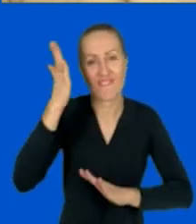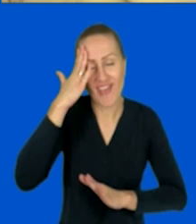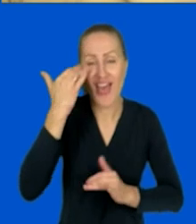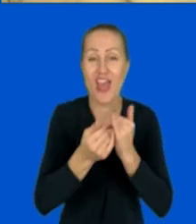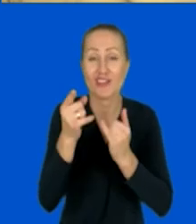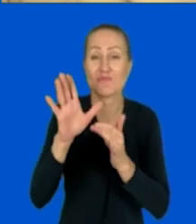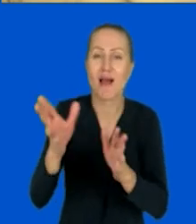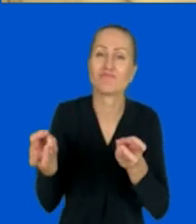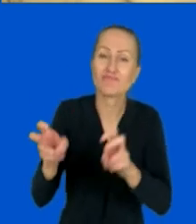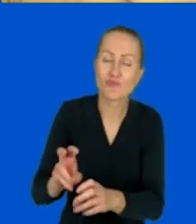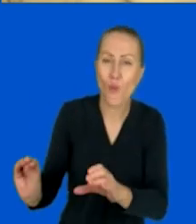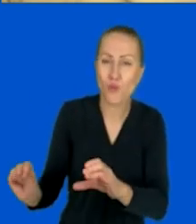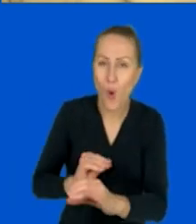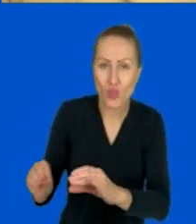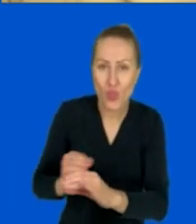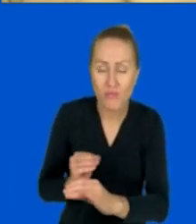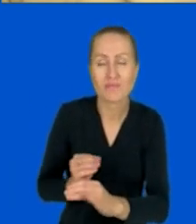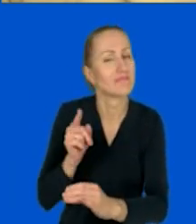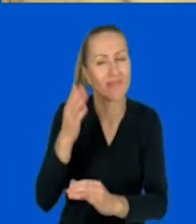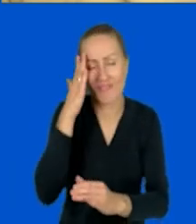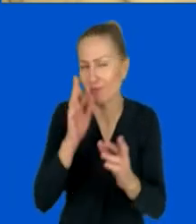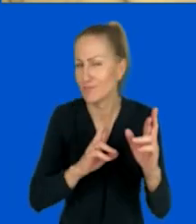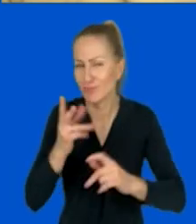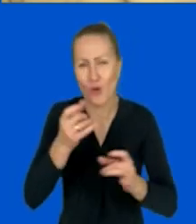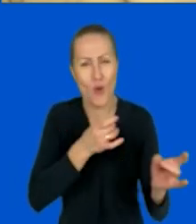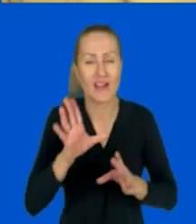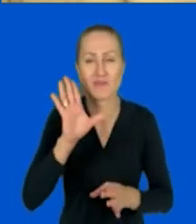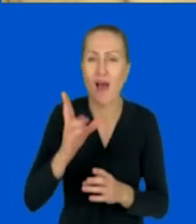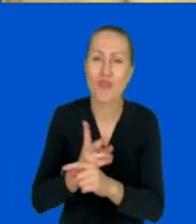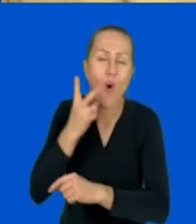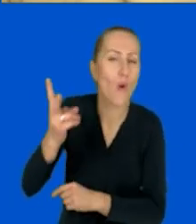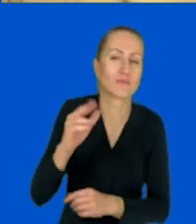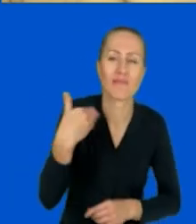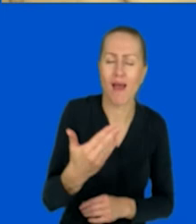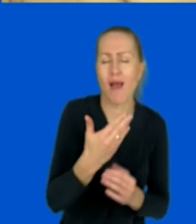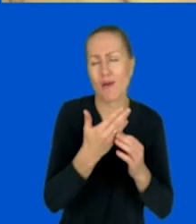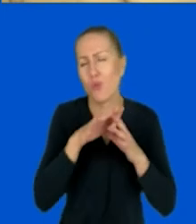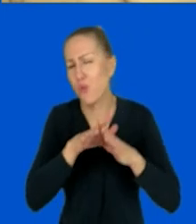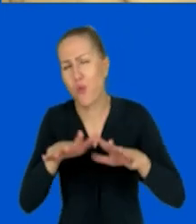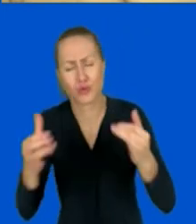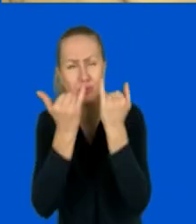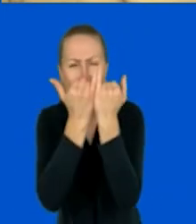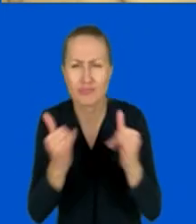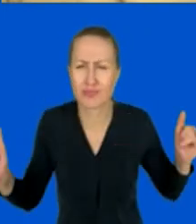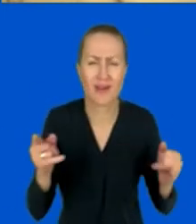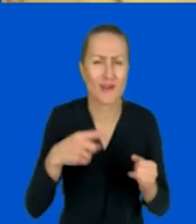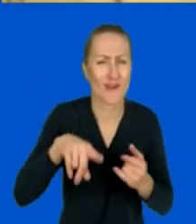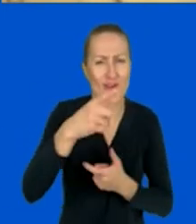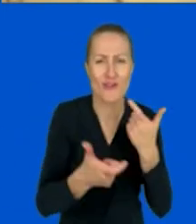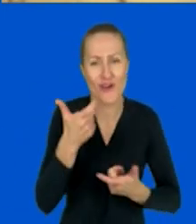konta od razu ma się dostęp do miliona po prostu różnych zestawów takich